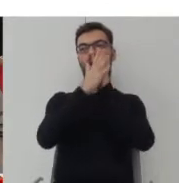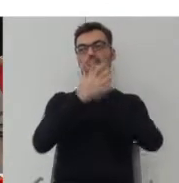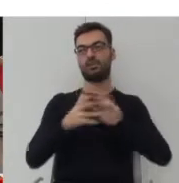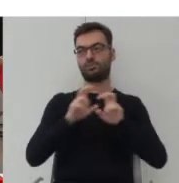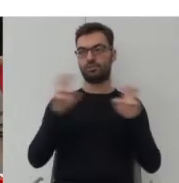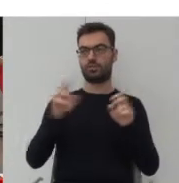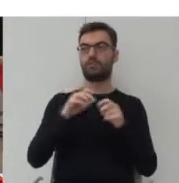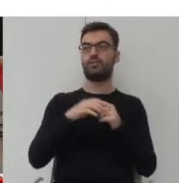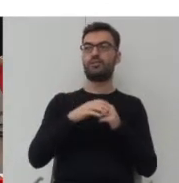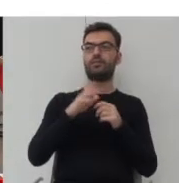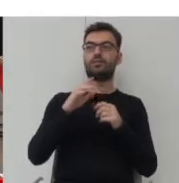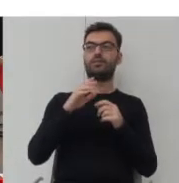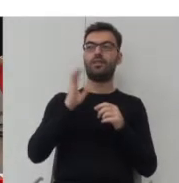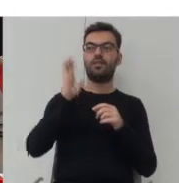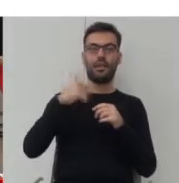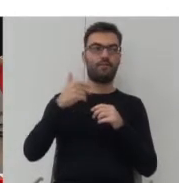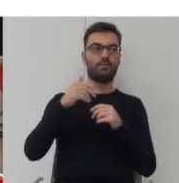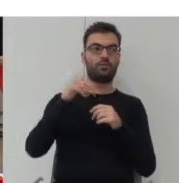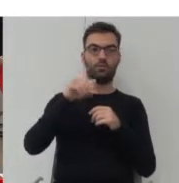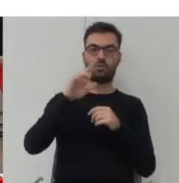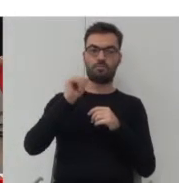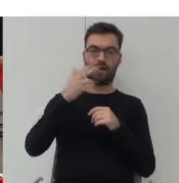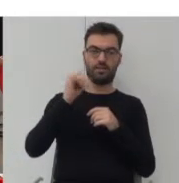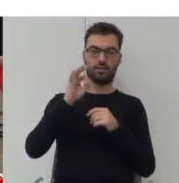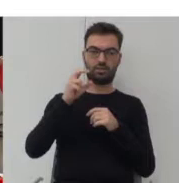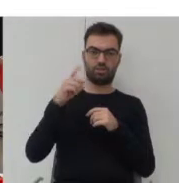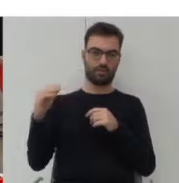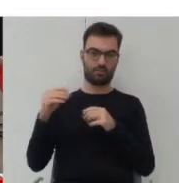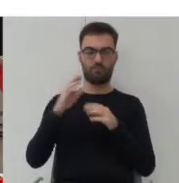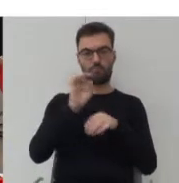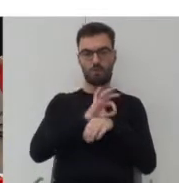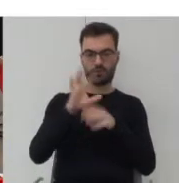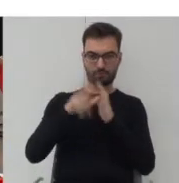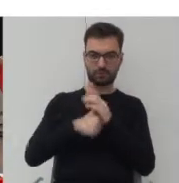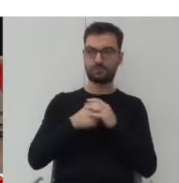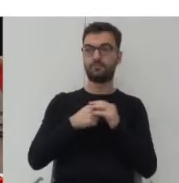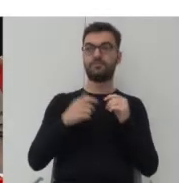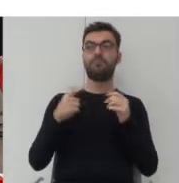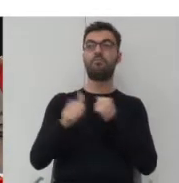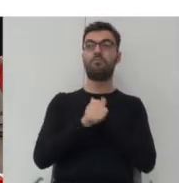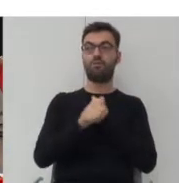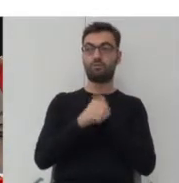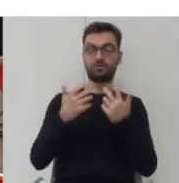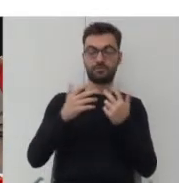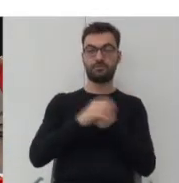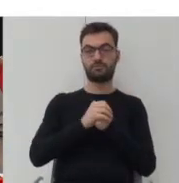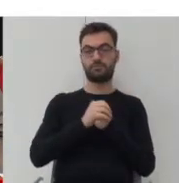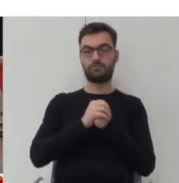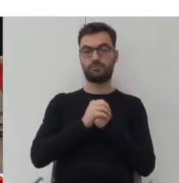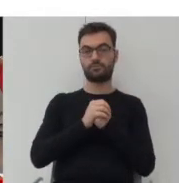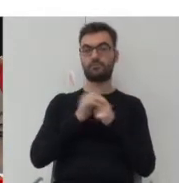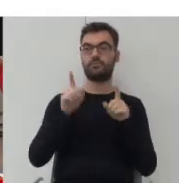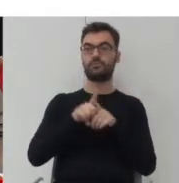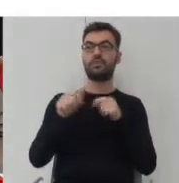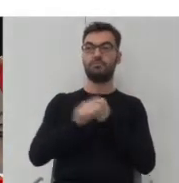mogą się zamieniać nawet w formy urbanistyczne. A to jakby przyczyną tego procesu i przyczyną